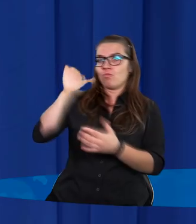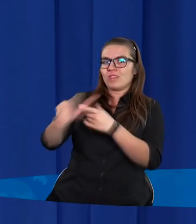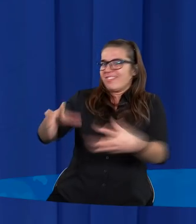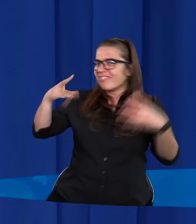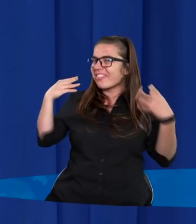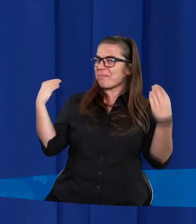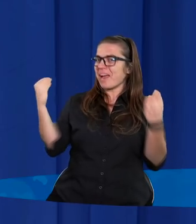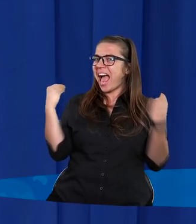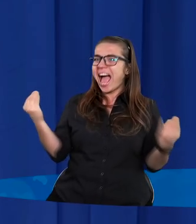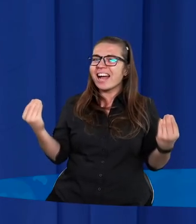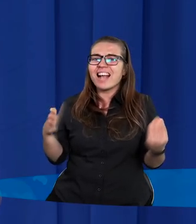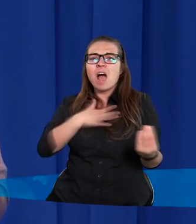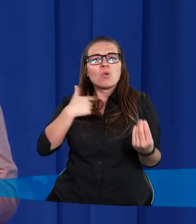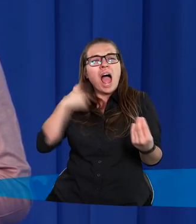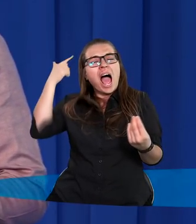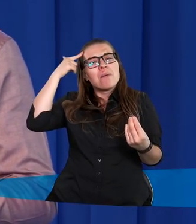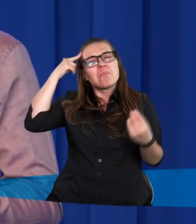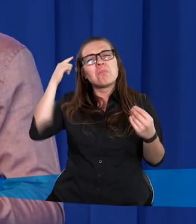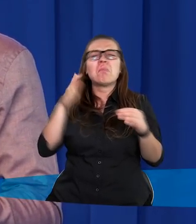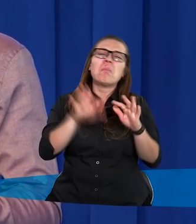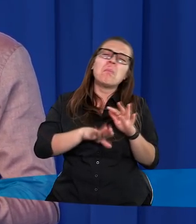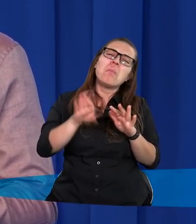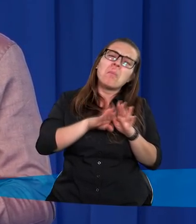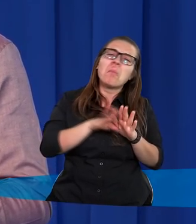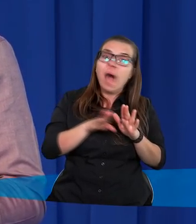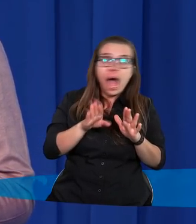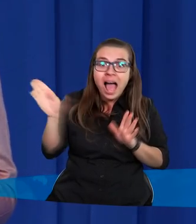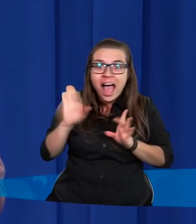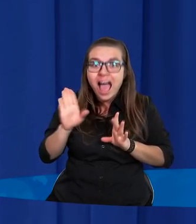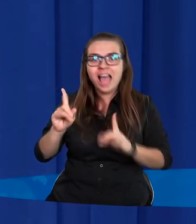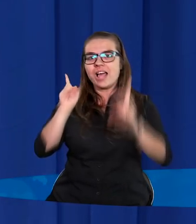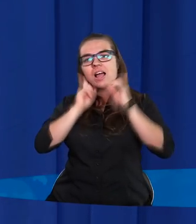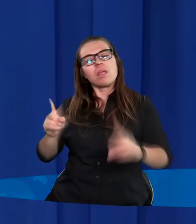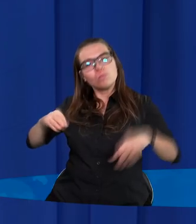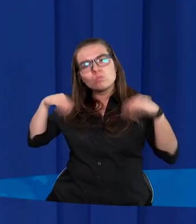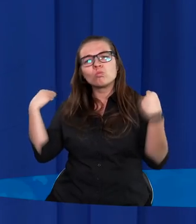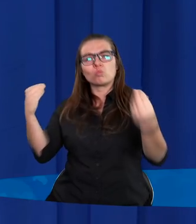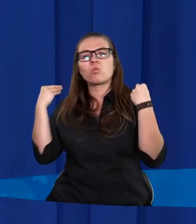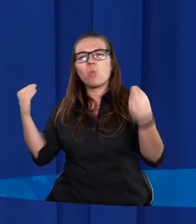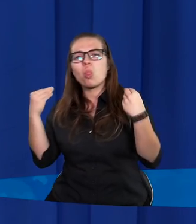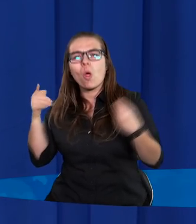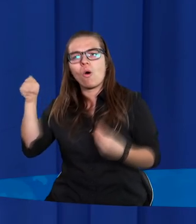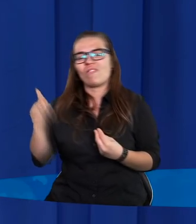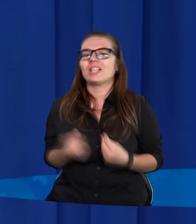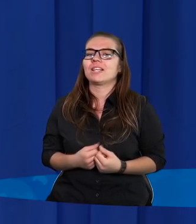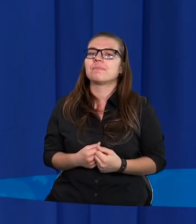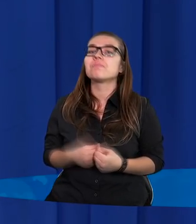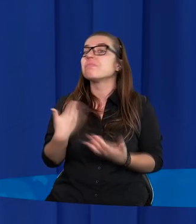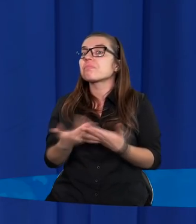lepszy. Jeszcze lepszy niż mi się wydawało do tej pory. A dlaczego ma to takie znaczenie?